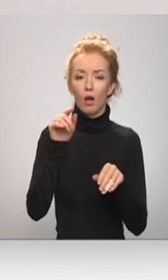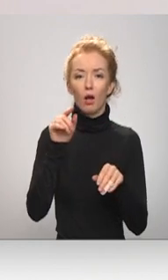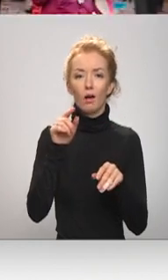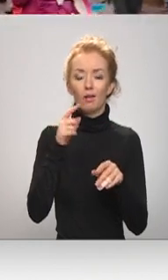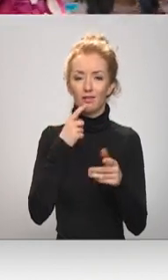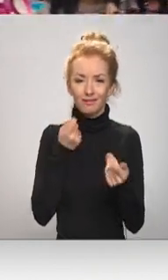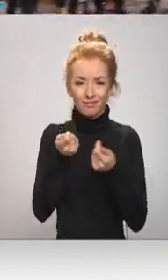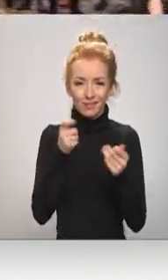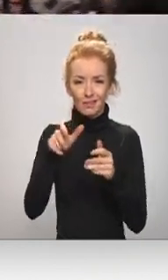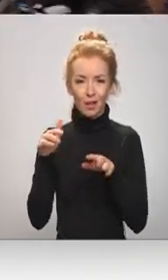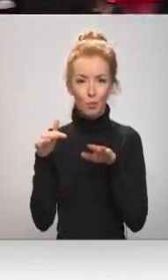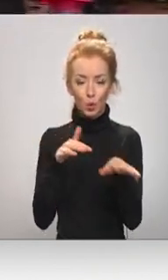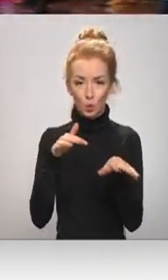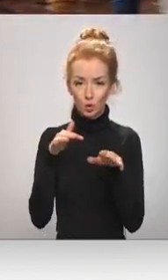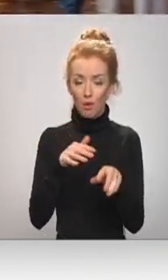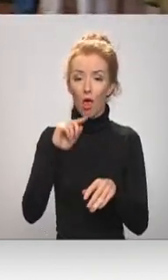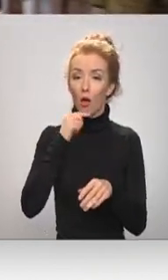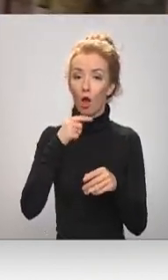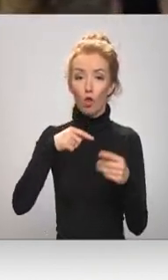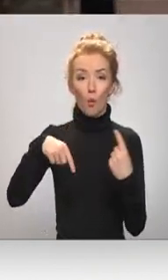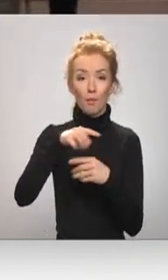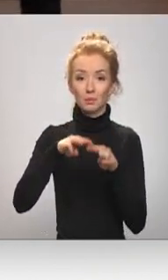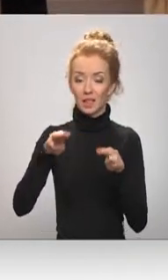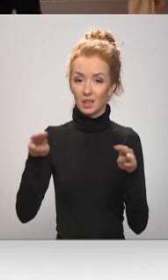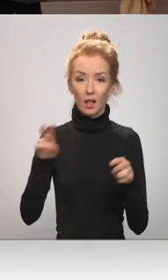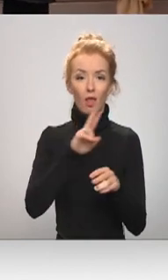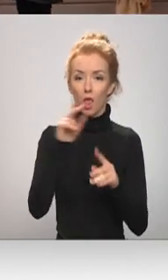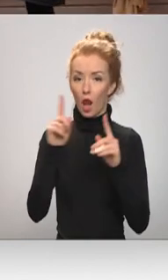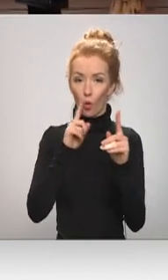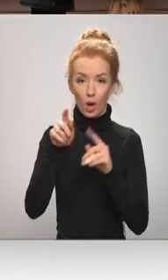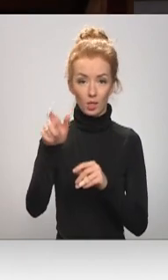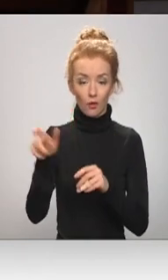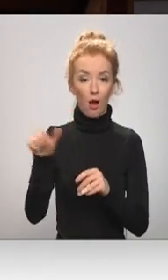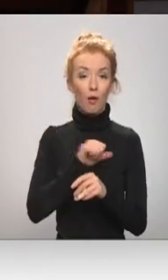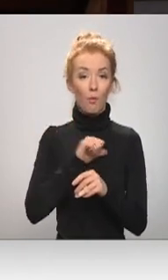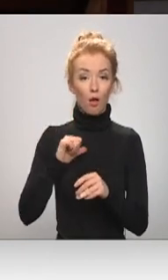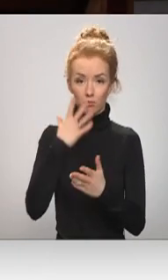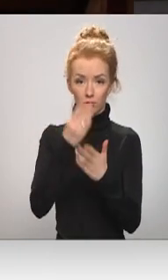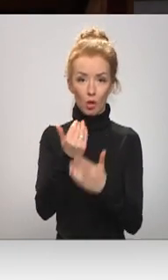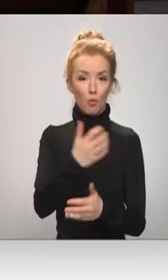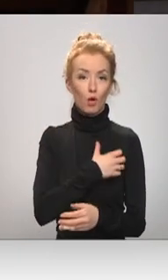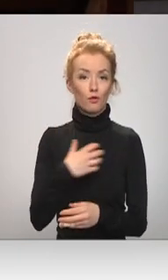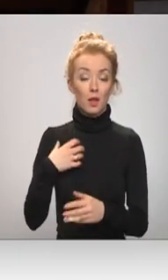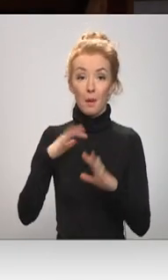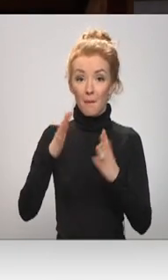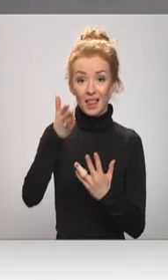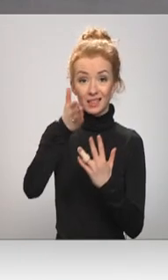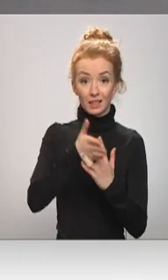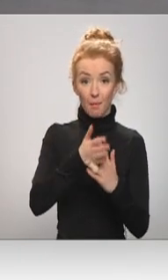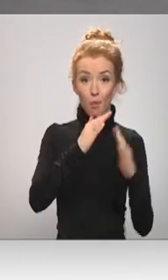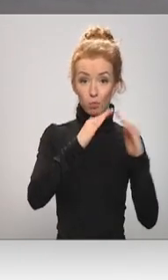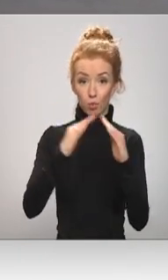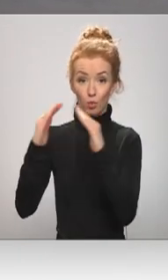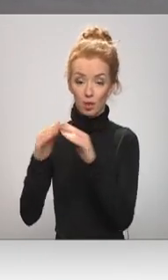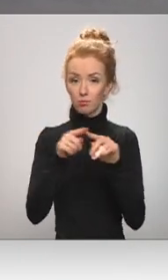plūsma. Ekonomikas ministrija neregulēs tirgotāju skaitu. To lems katra pašvaldība. Taču starp katru tirgotāju jābūt vismaz trīs